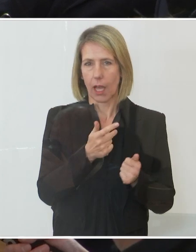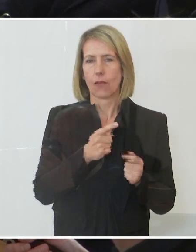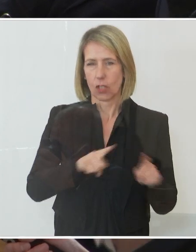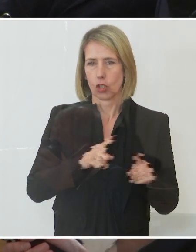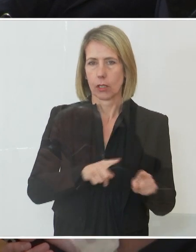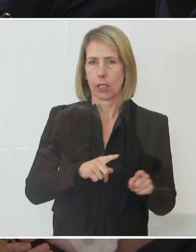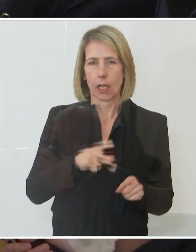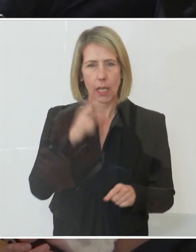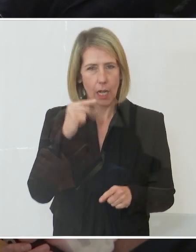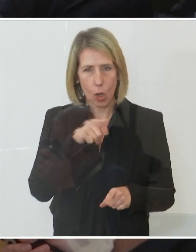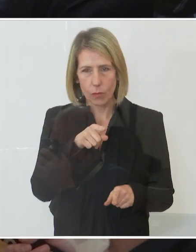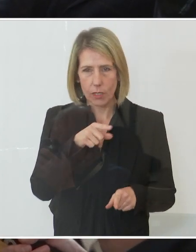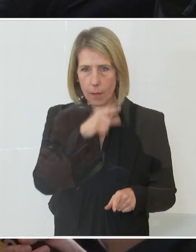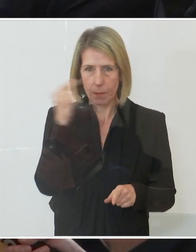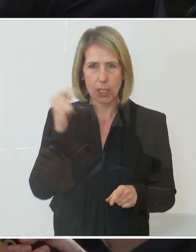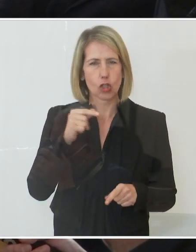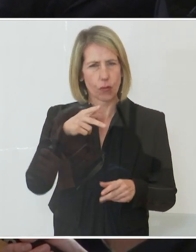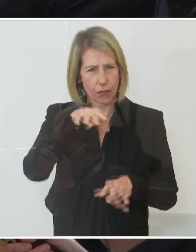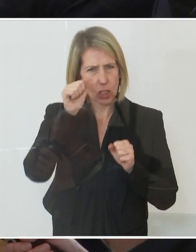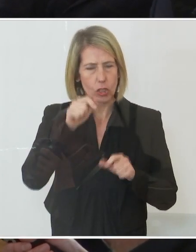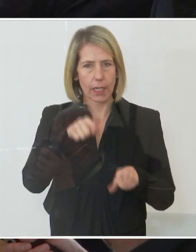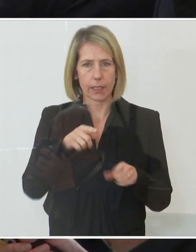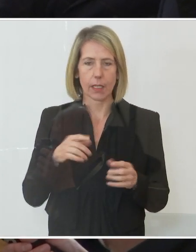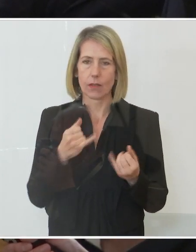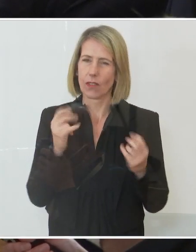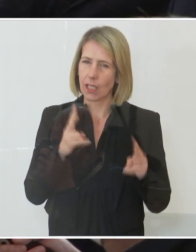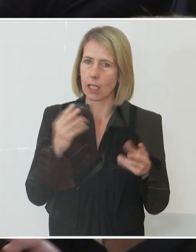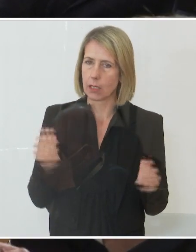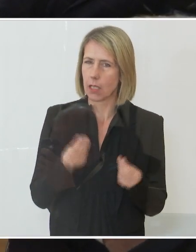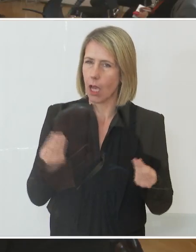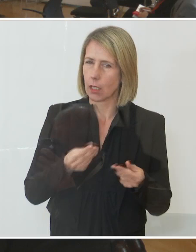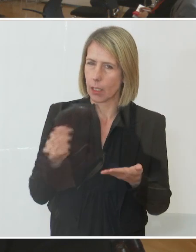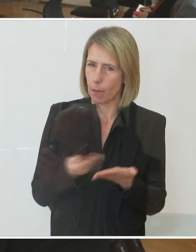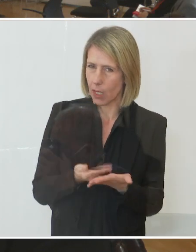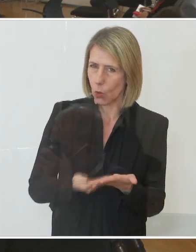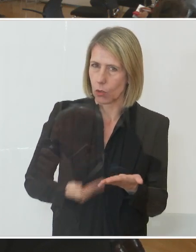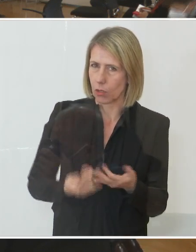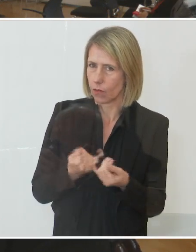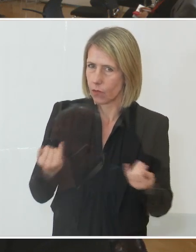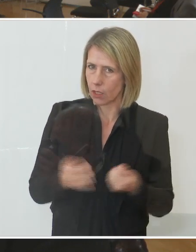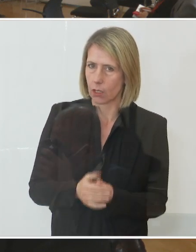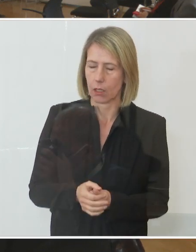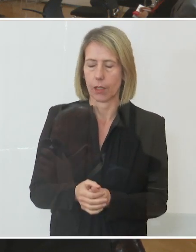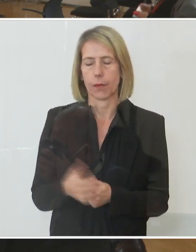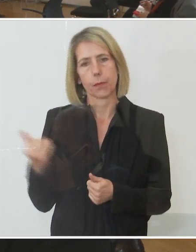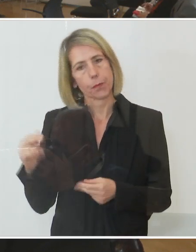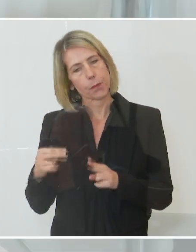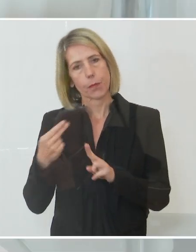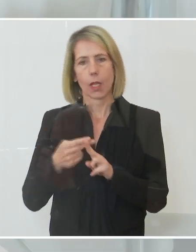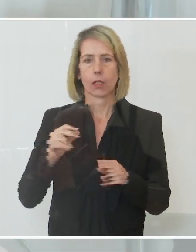Menschen das noch verstehen? Und wie können Sie diese unterschiedlichen Lösungen sachlich begründen? Also zu Ihrer ersten Frage,